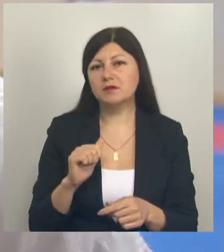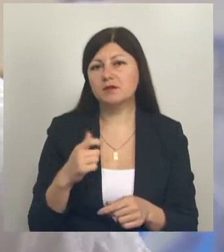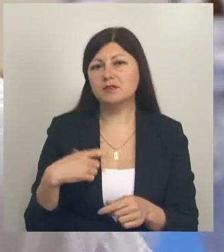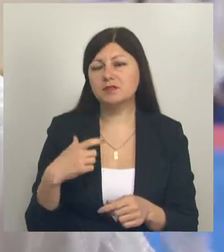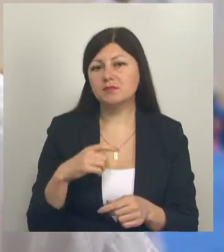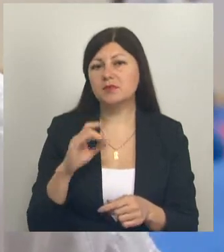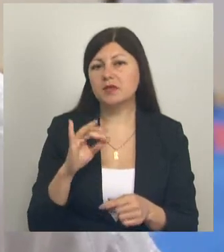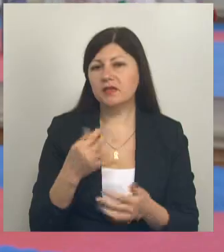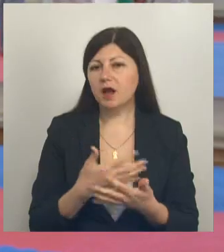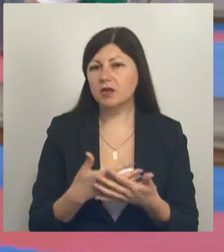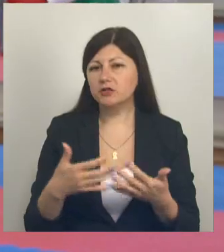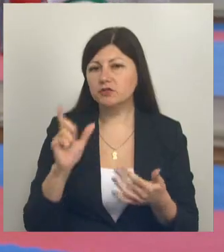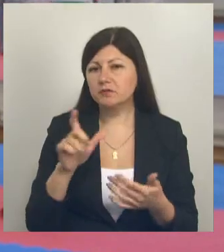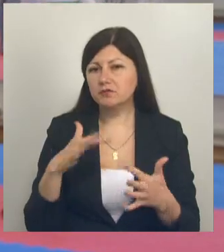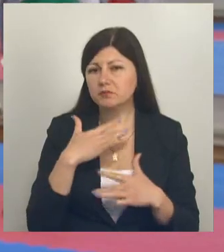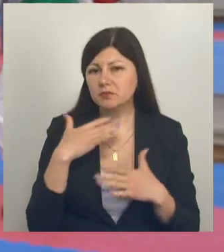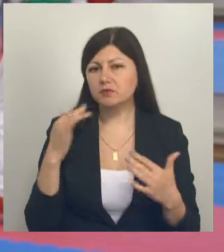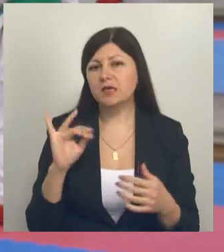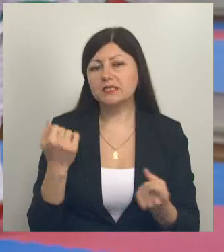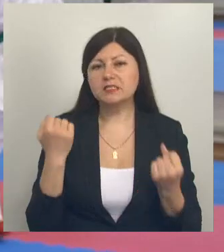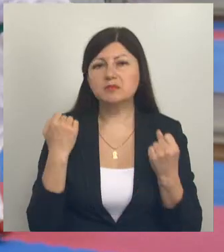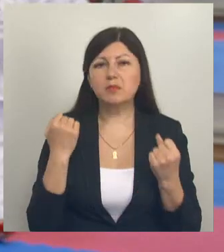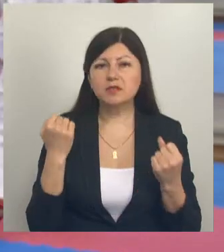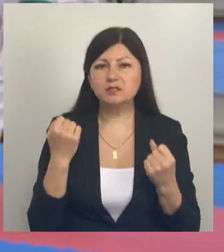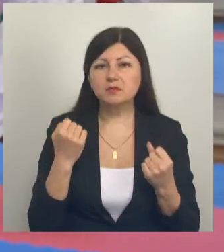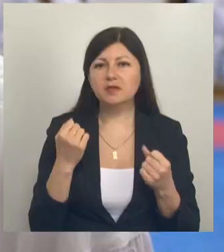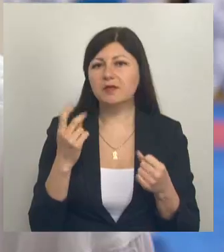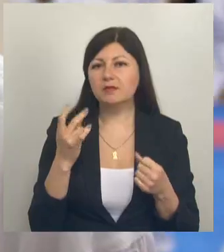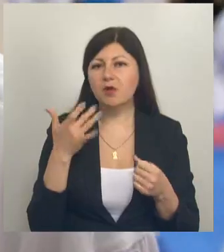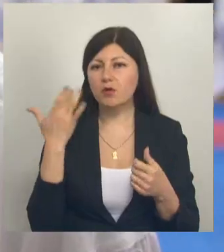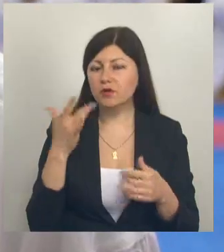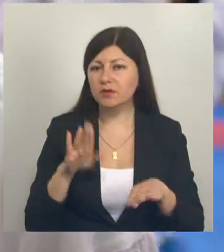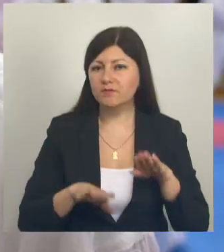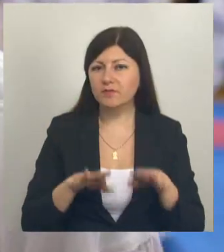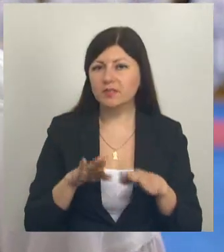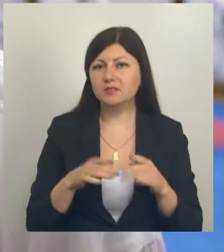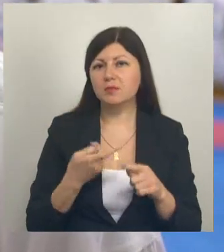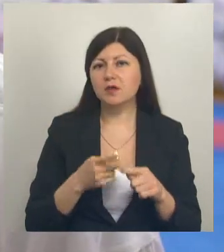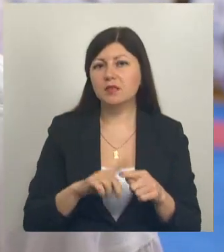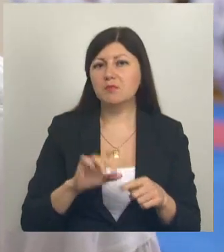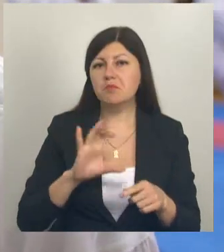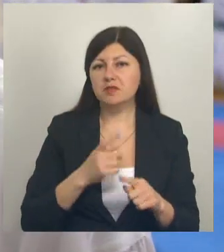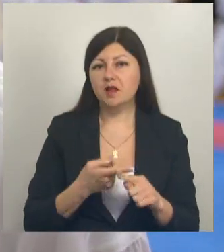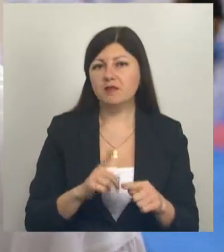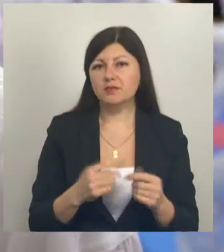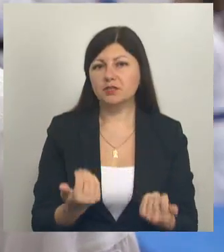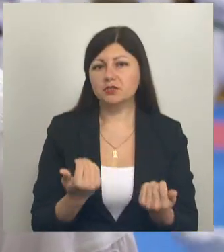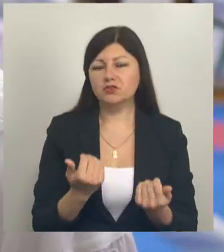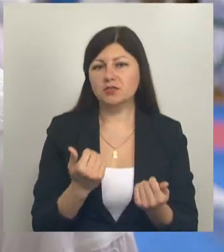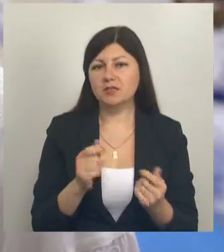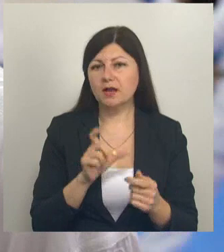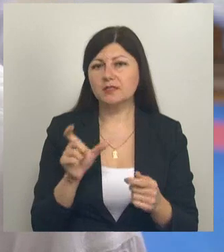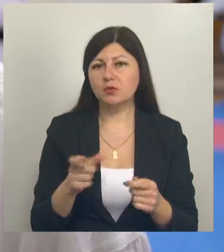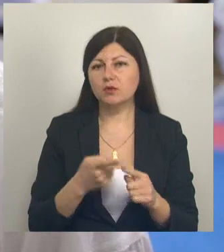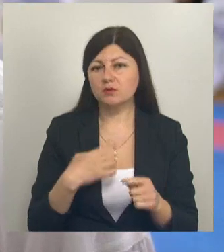количество людей там большое, и спортсмены обладают не легким весом. Эта медаль в этой категории сейчас, скажем так,